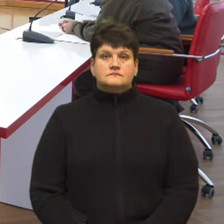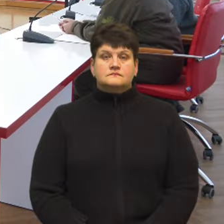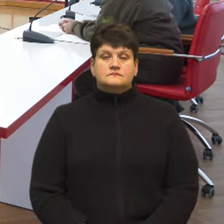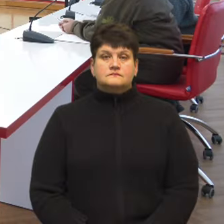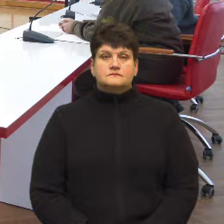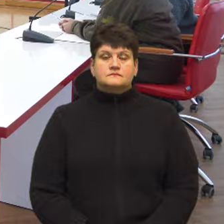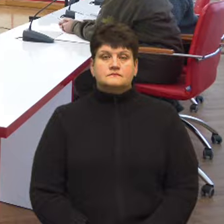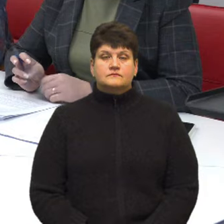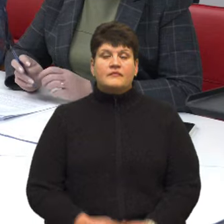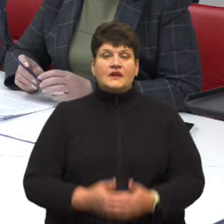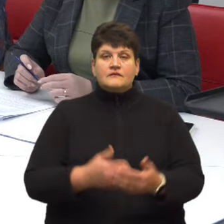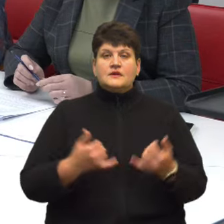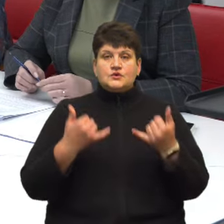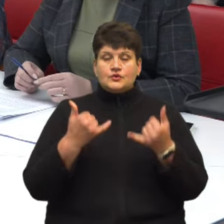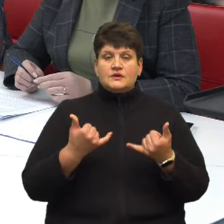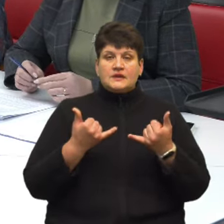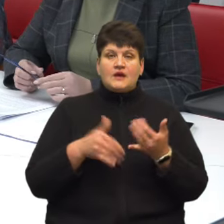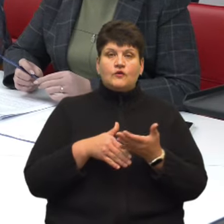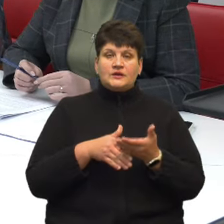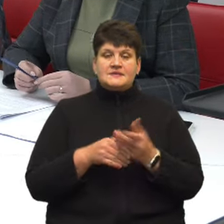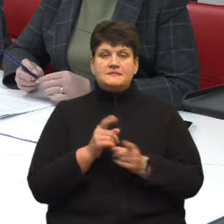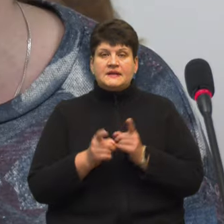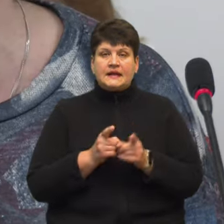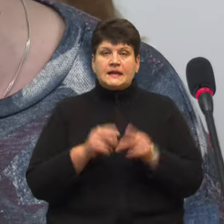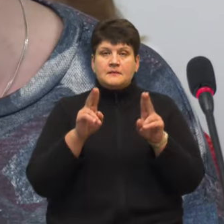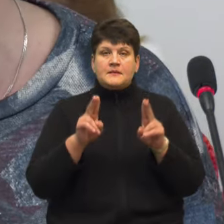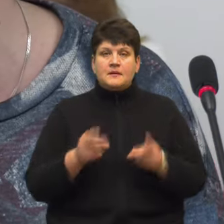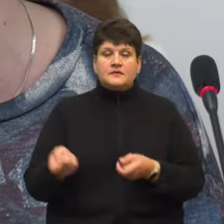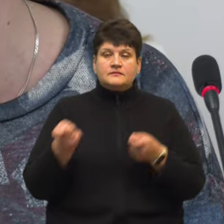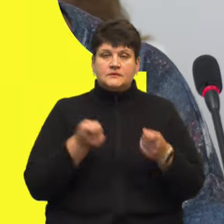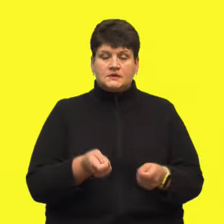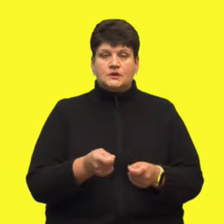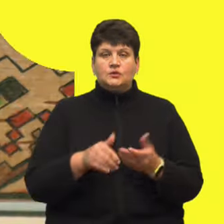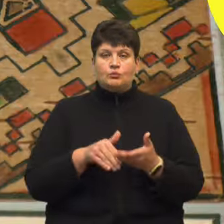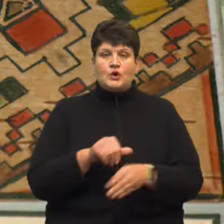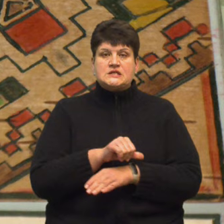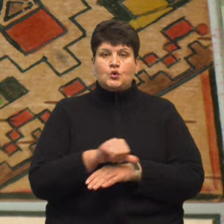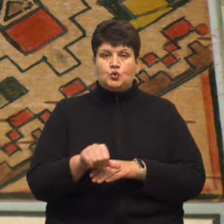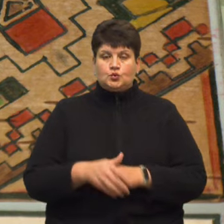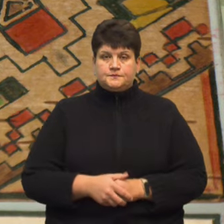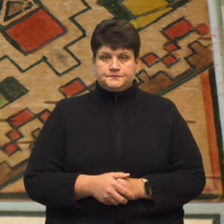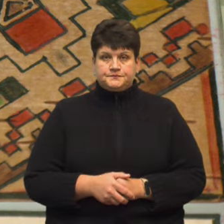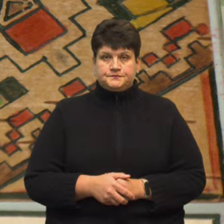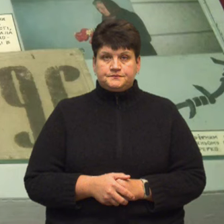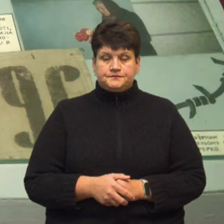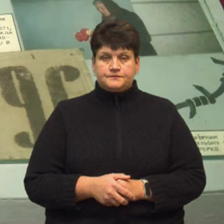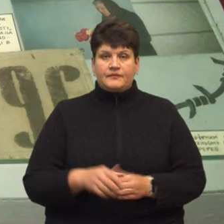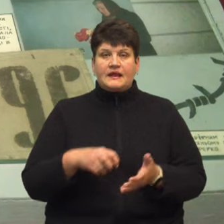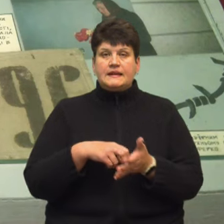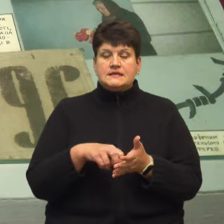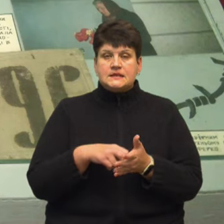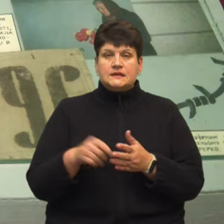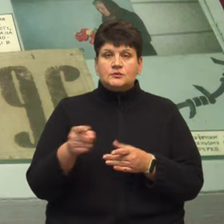Від сьогодні для волонтерів змінили правила ввезення допомоги із-за кордону. Листи тернопільської